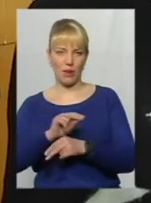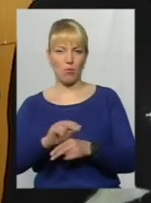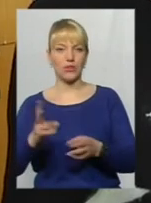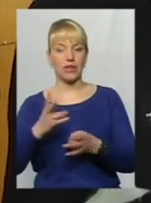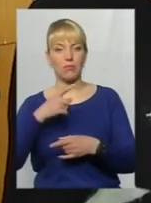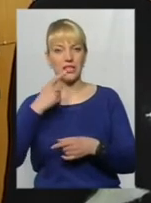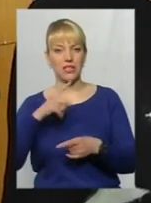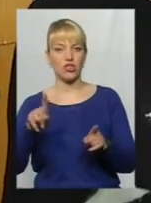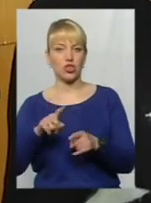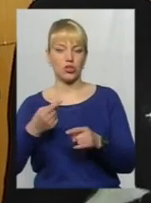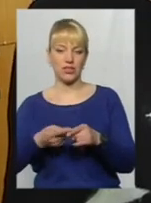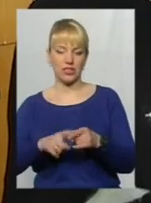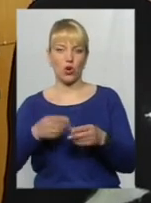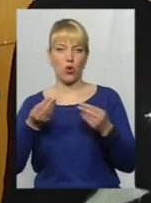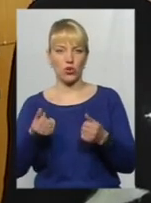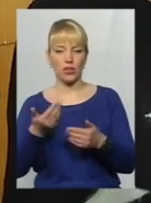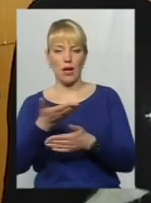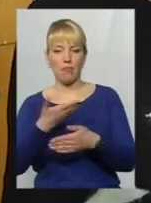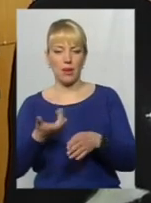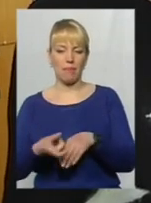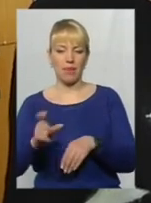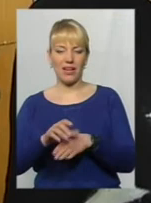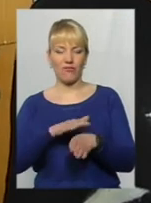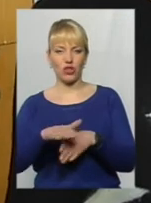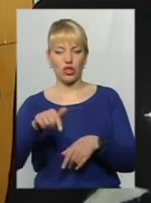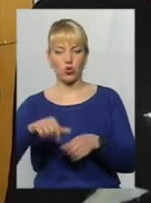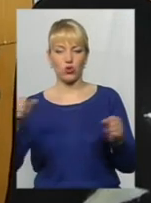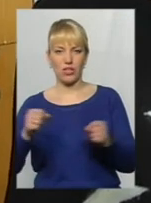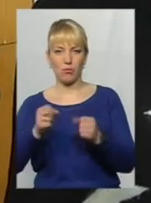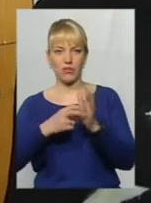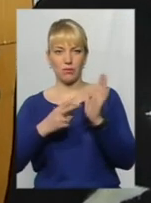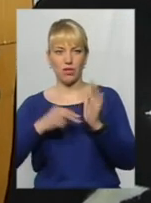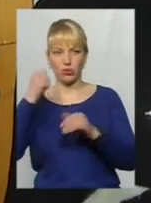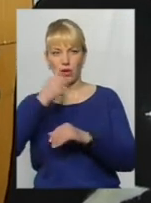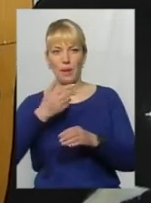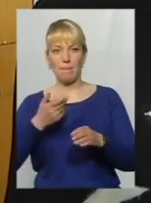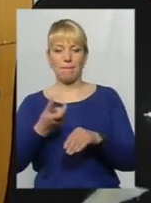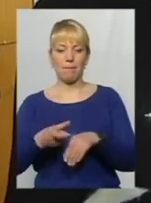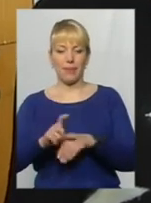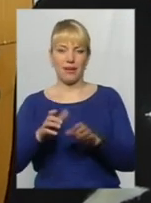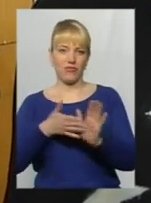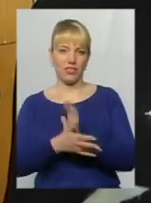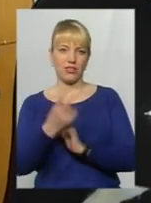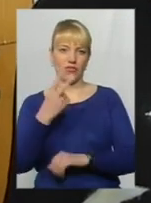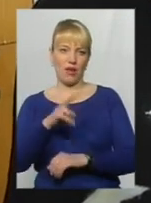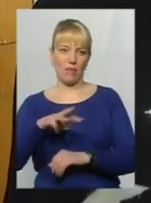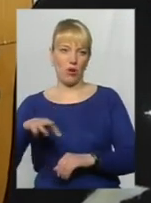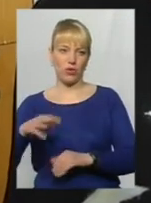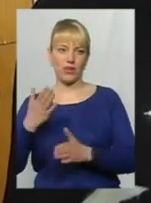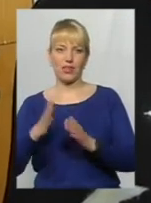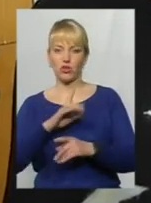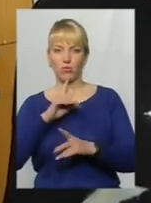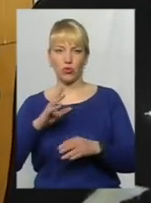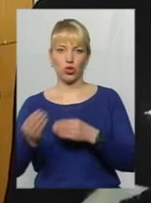зазначити, що вже з цих коштів ми перевиконали на цю зиму в 2017 році, перевитратили вже 2 мільйона. Тобто, якщо не буде